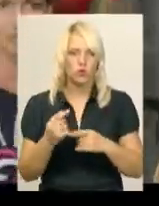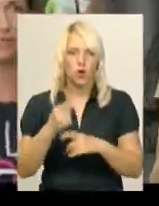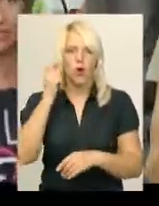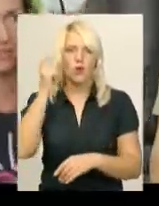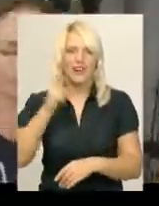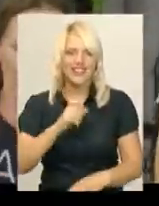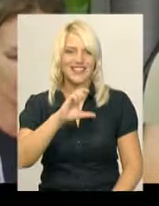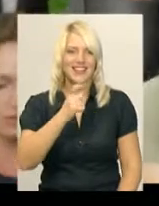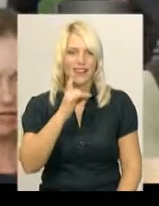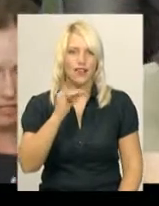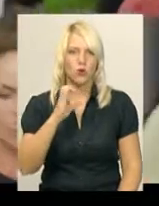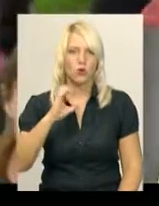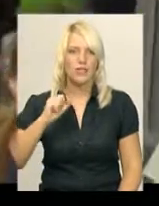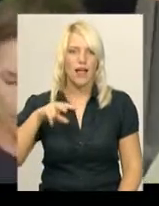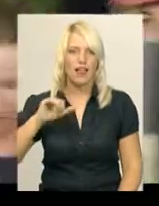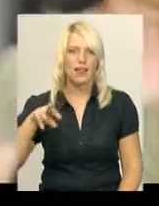Єрусалим.